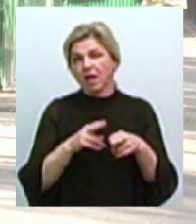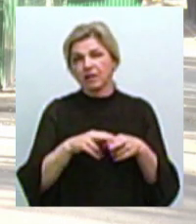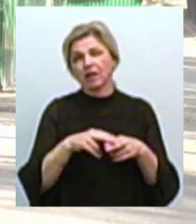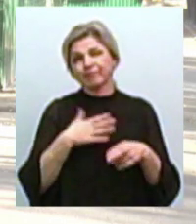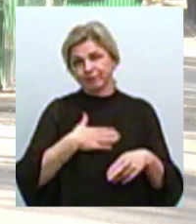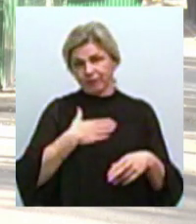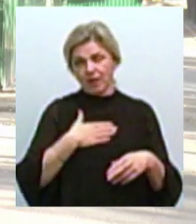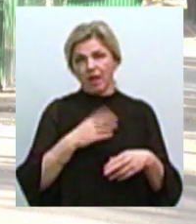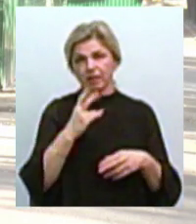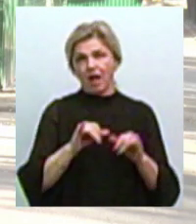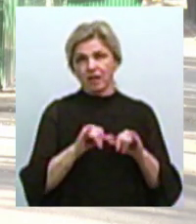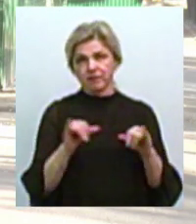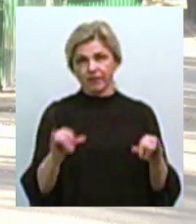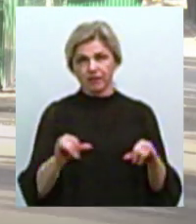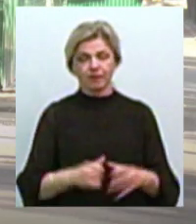професійний розвиток.